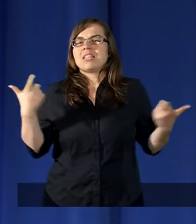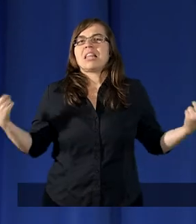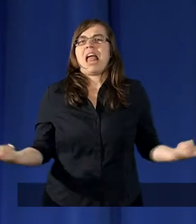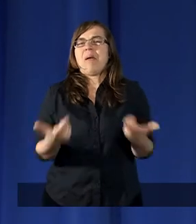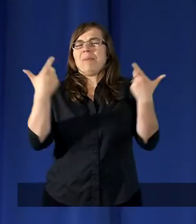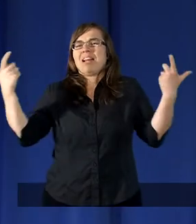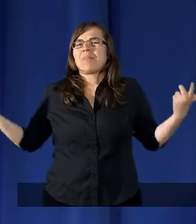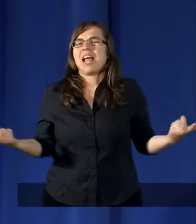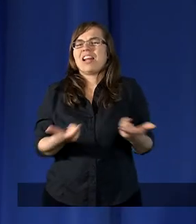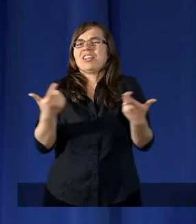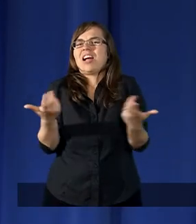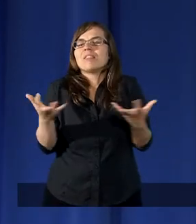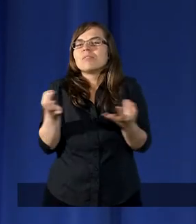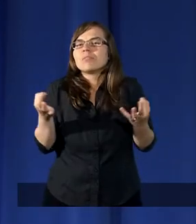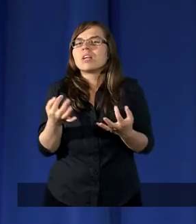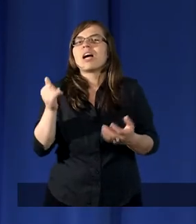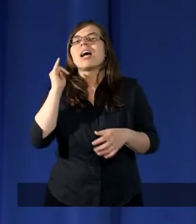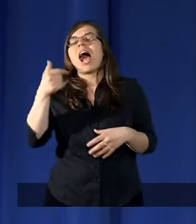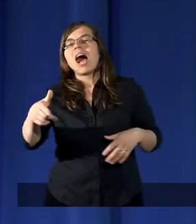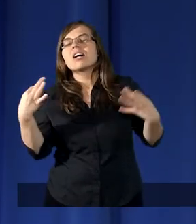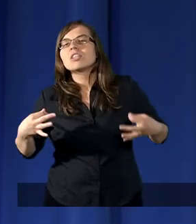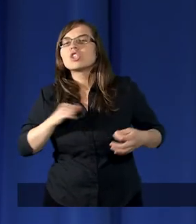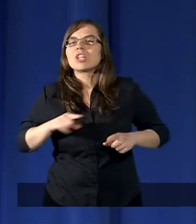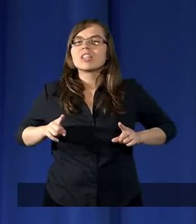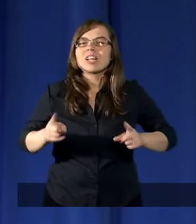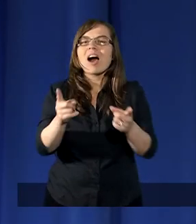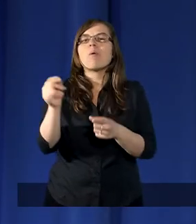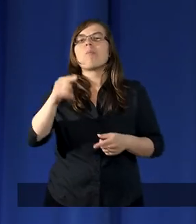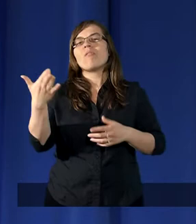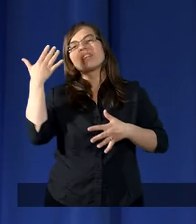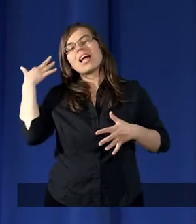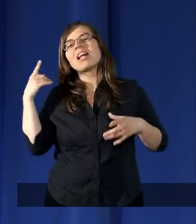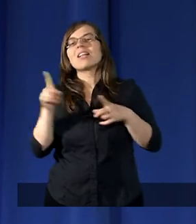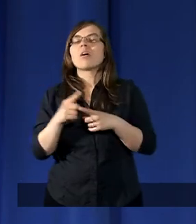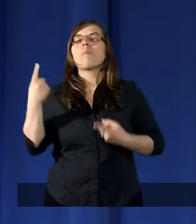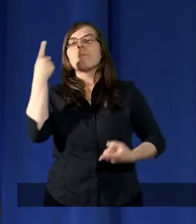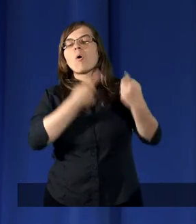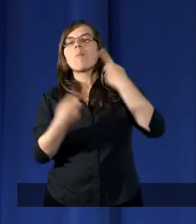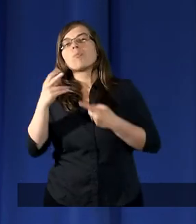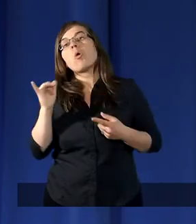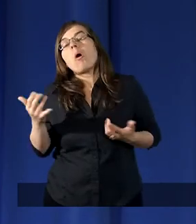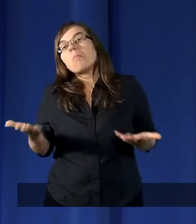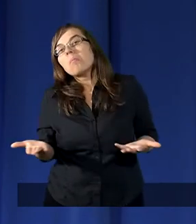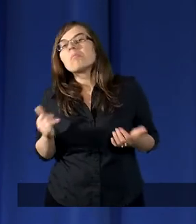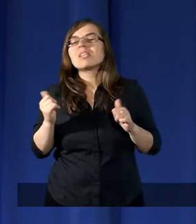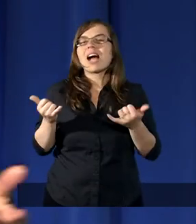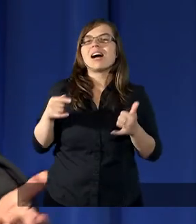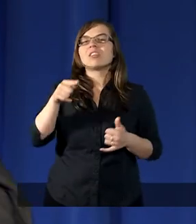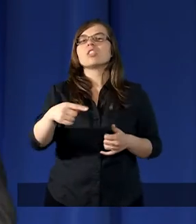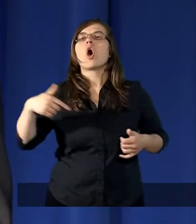Niebezpieczeństwo. Może jakby to dzisiaj się działo, no może by pomyślała, no już jakoś tego